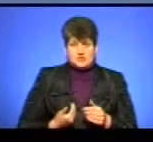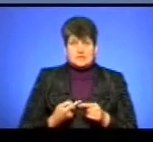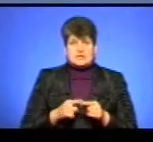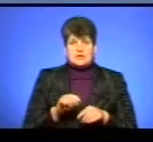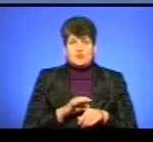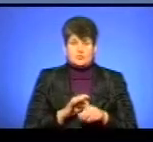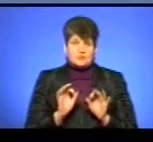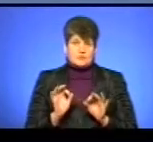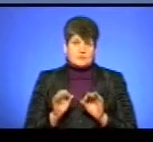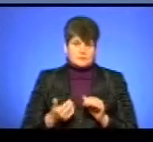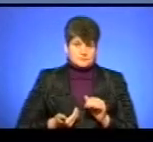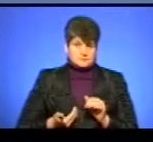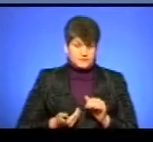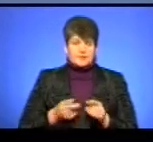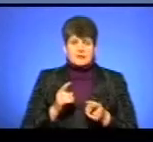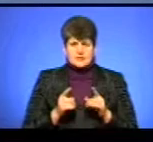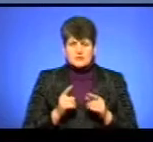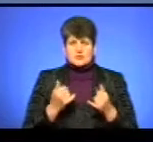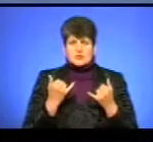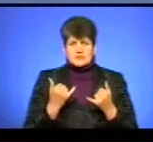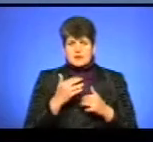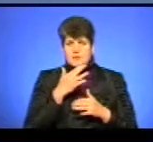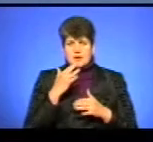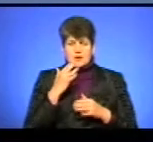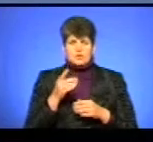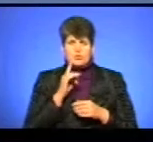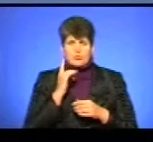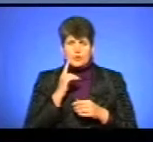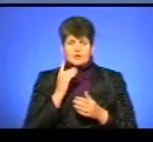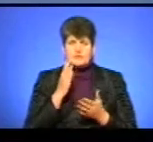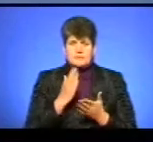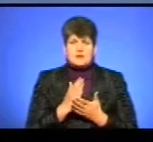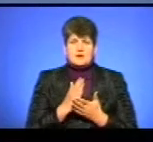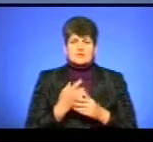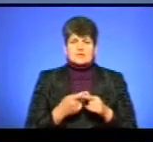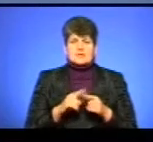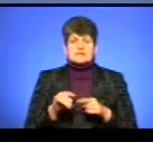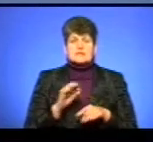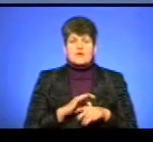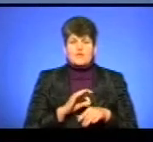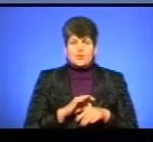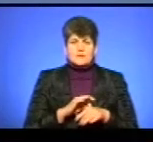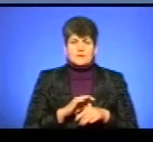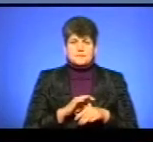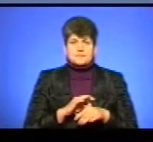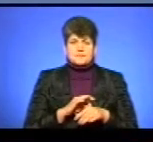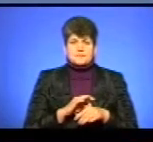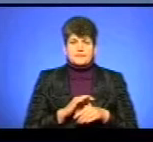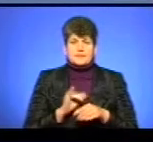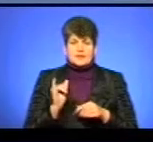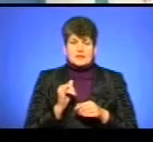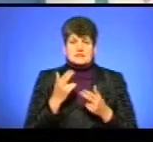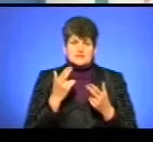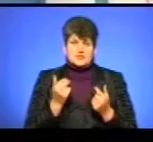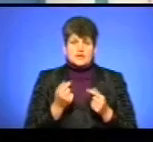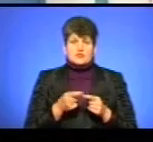хворобою, повноцінно жити. Тому що дійсно зараз дуже багато молоді мають дане захворювання. І, звичайно,